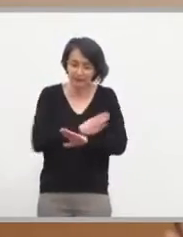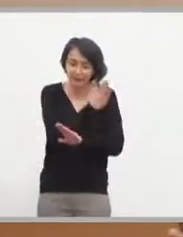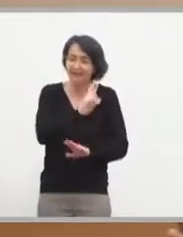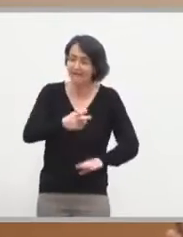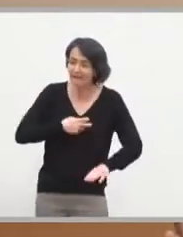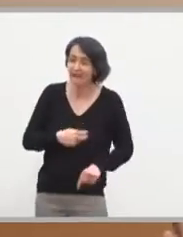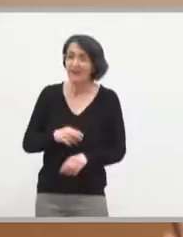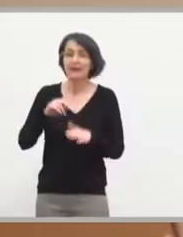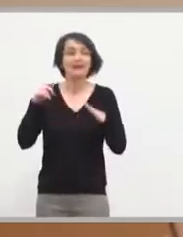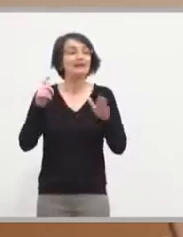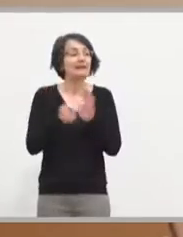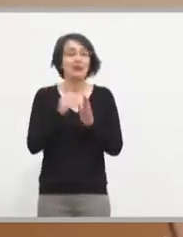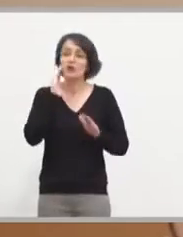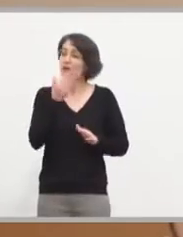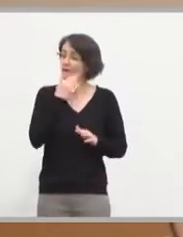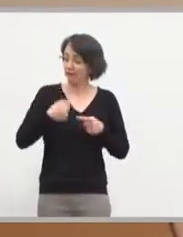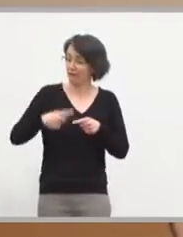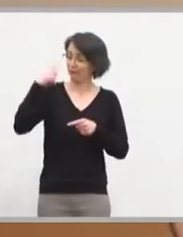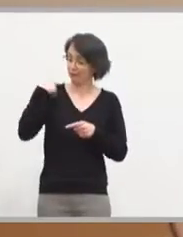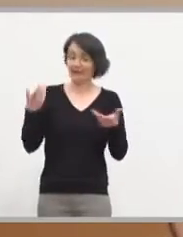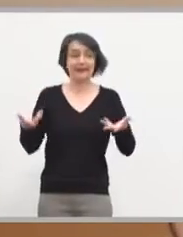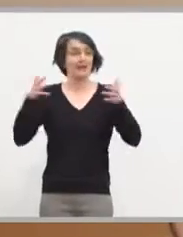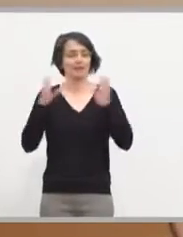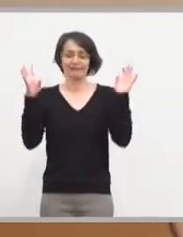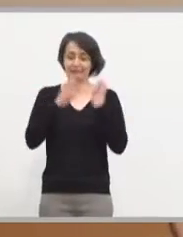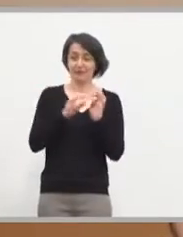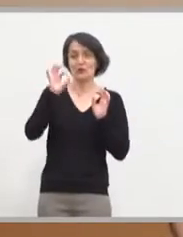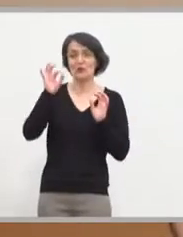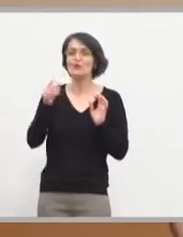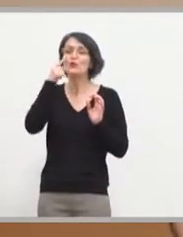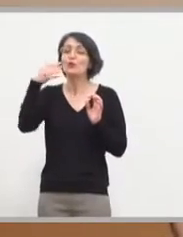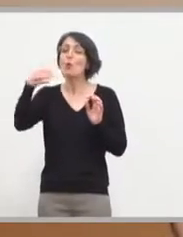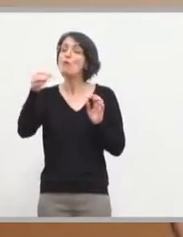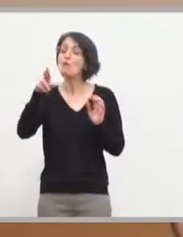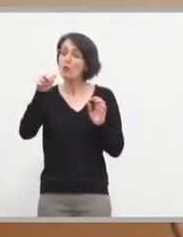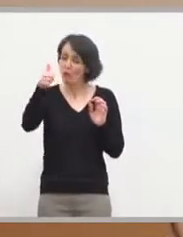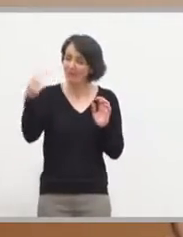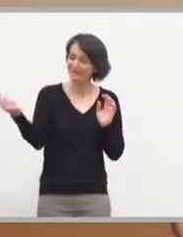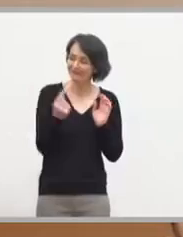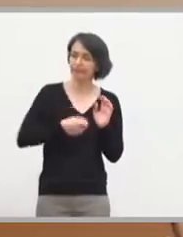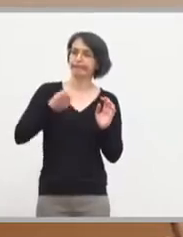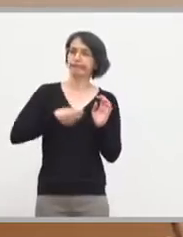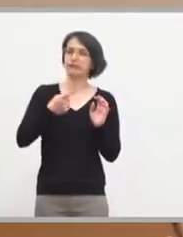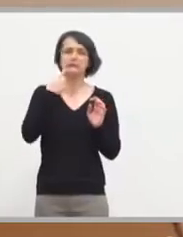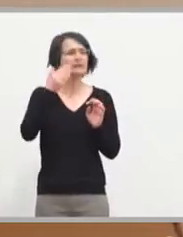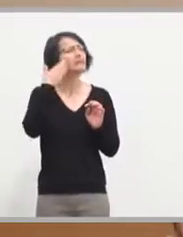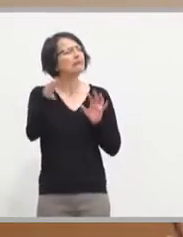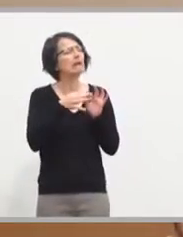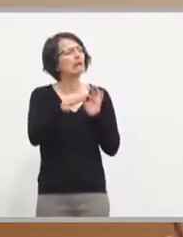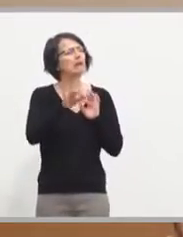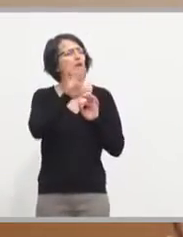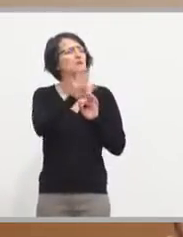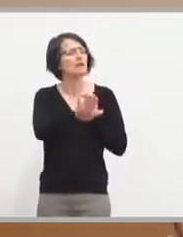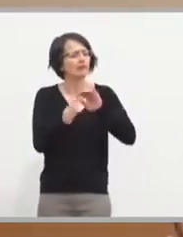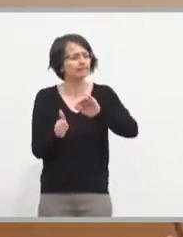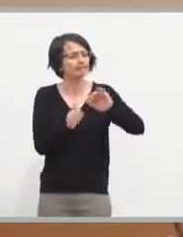à Pignan du collectif 5, réunion lors de laquelle, Monsieur Mour, vous avez dit que si le projet de la ligne 5 était mis de